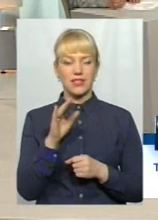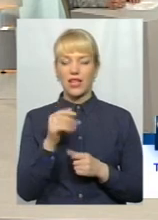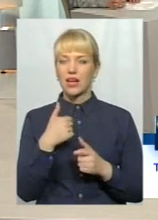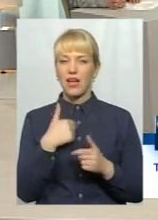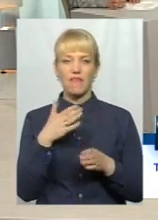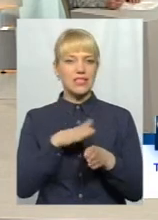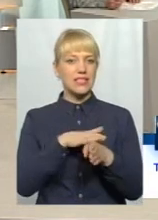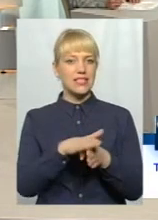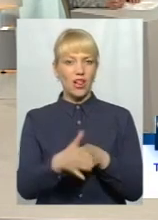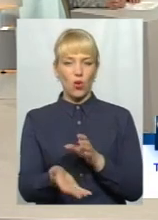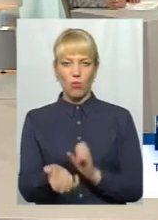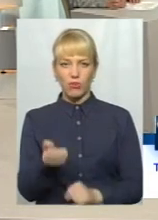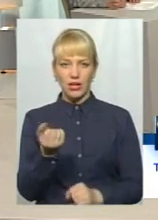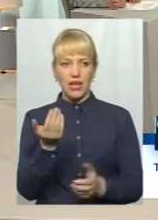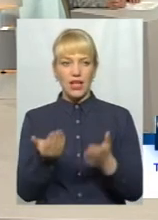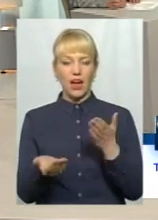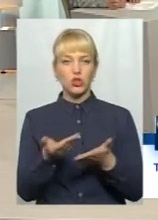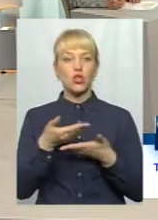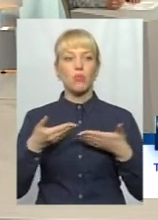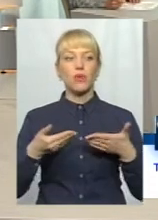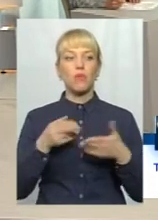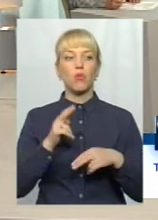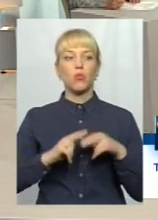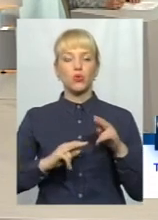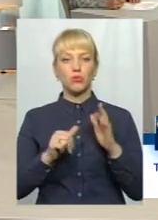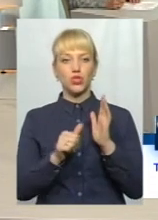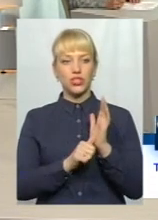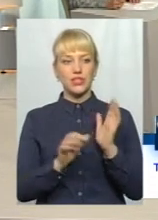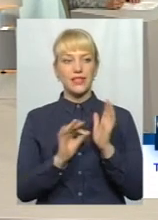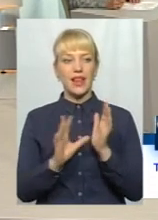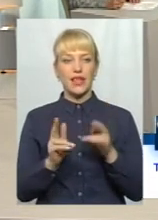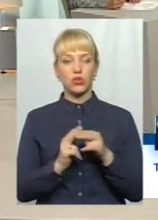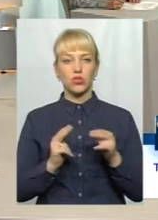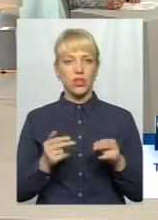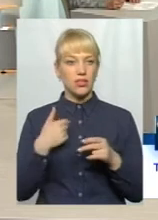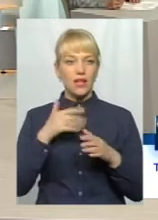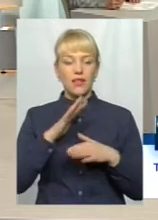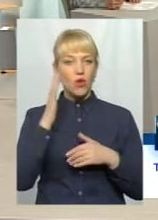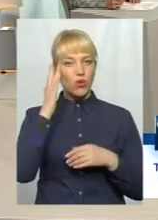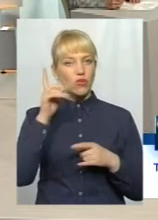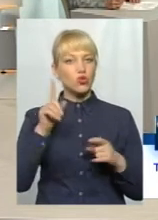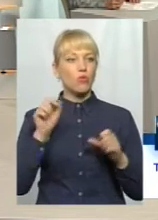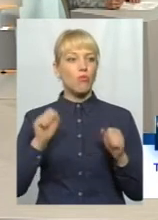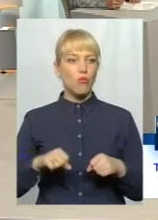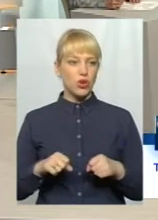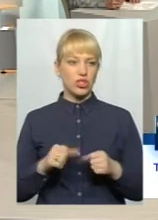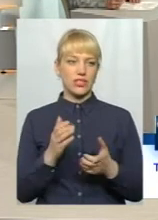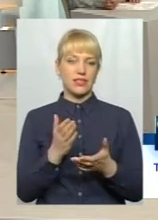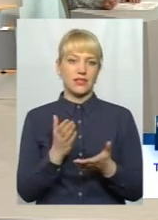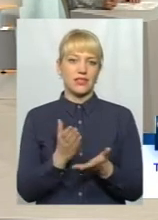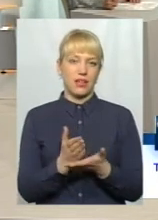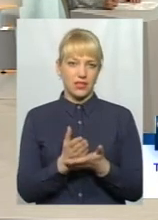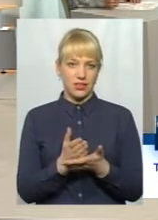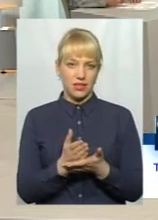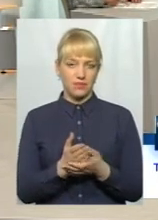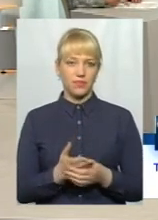підтримую. Якщо ми побудуємо 6 електростанцію, то я навіть не уявляю, що може статися. Дякую,